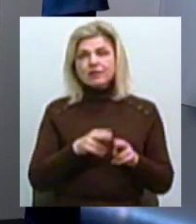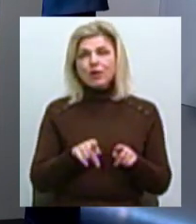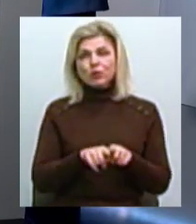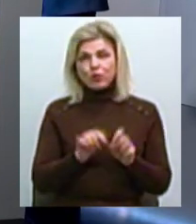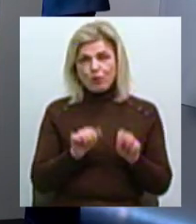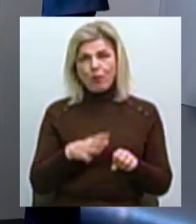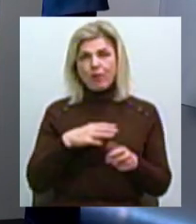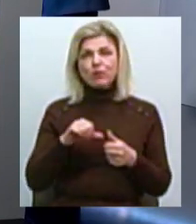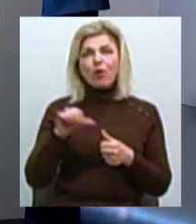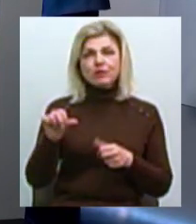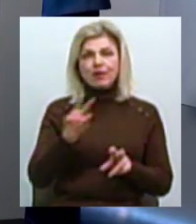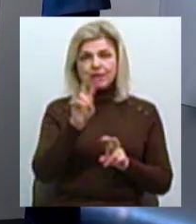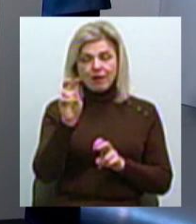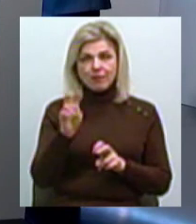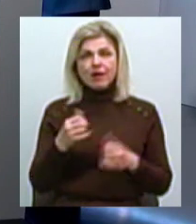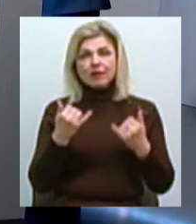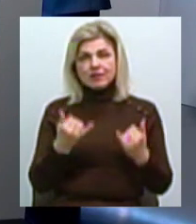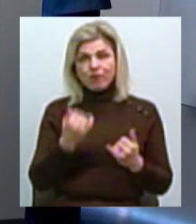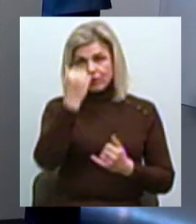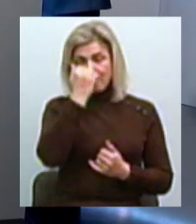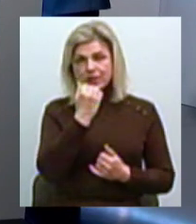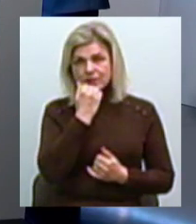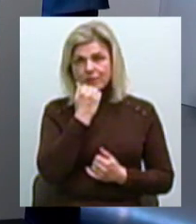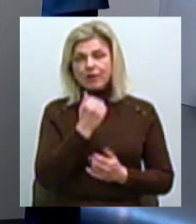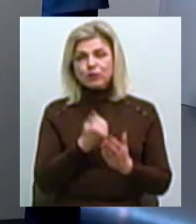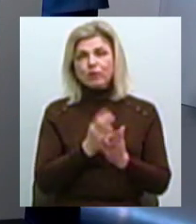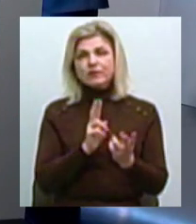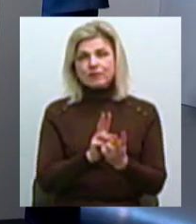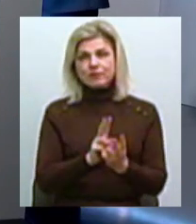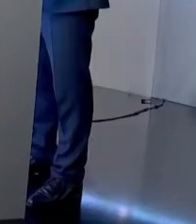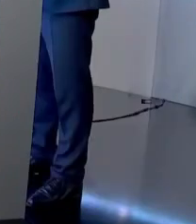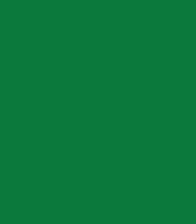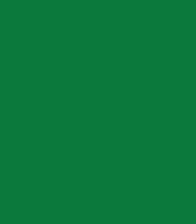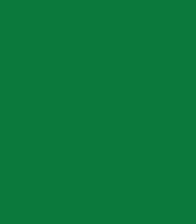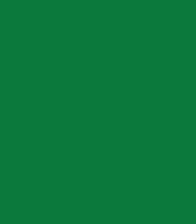темою для програми. Дякую за сьогоднішню розмову. Дякую всім, хто був з нами. Убачивайся.